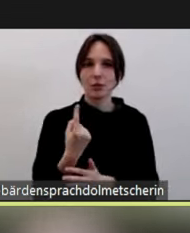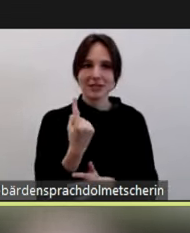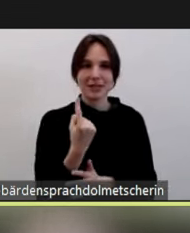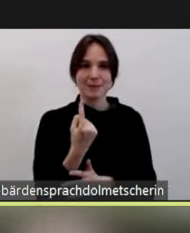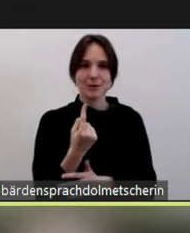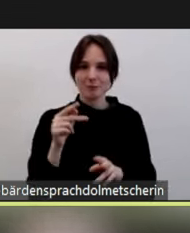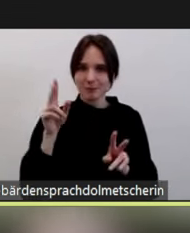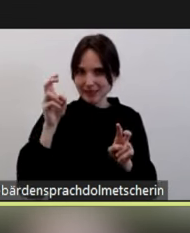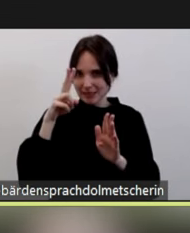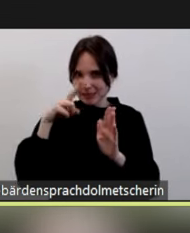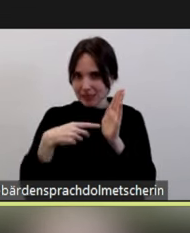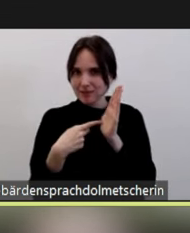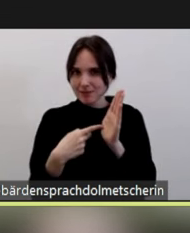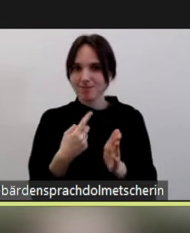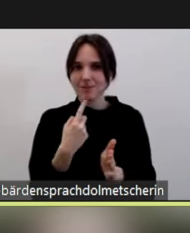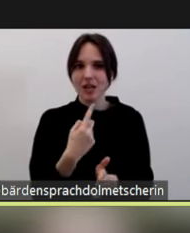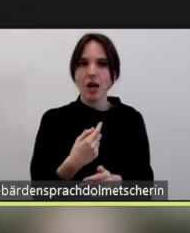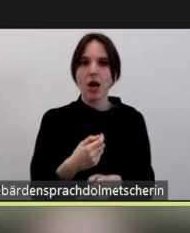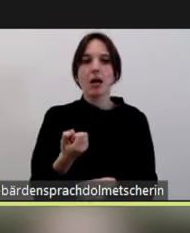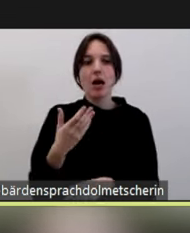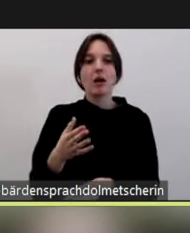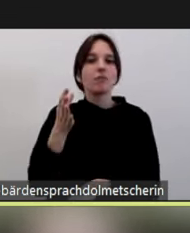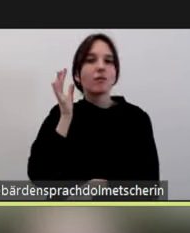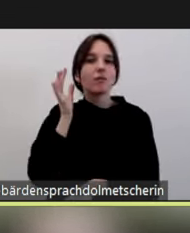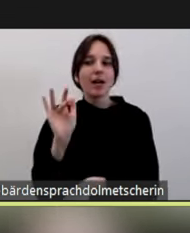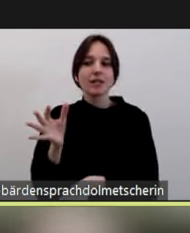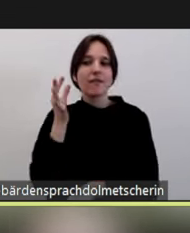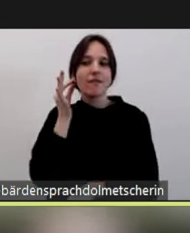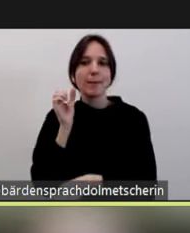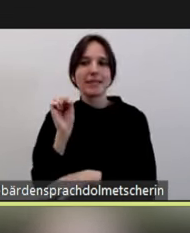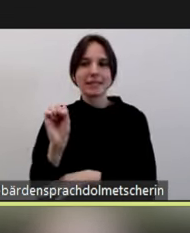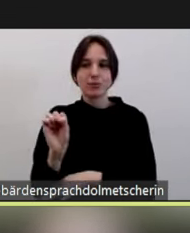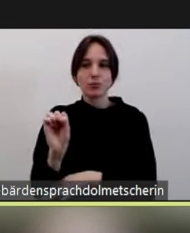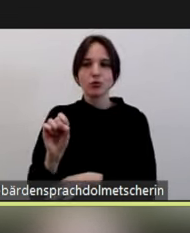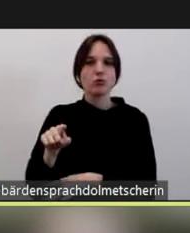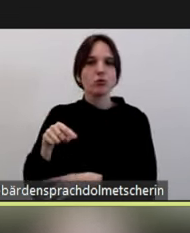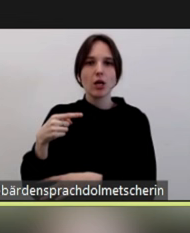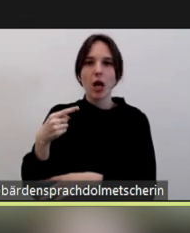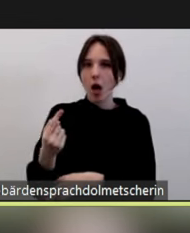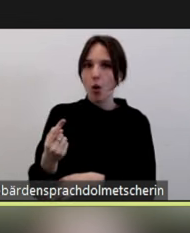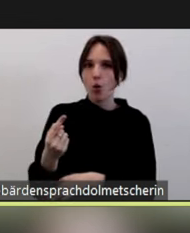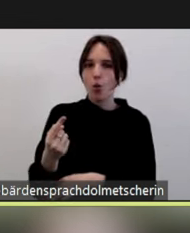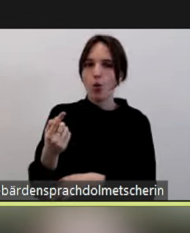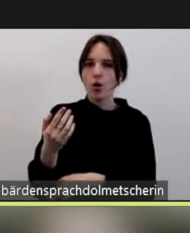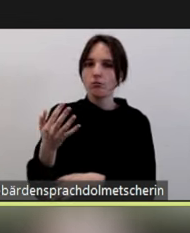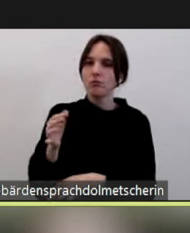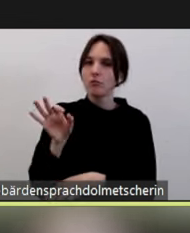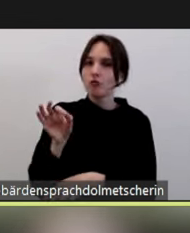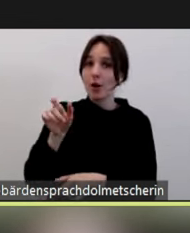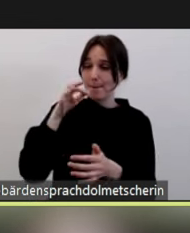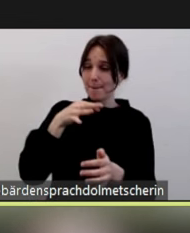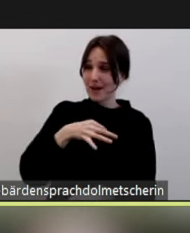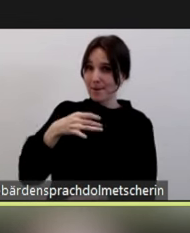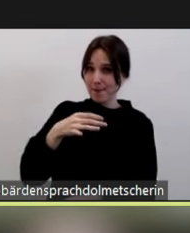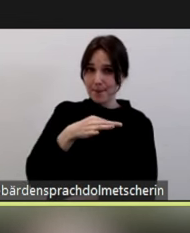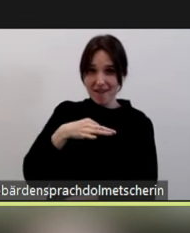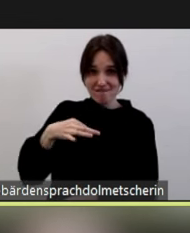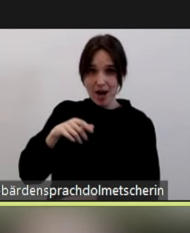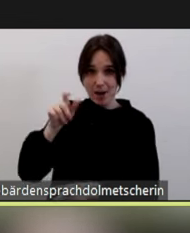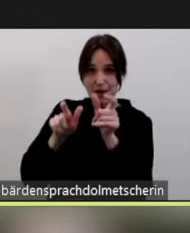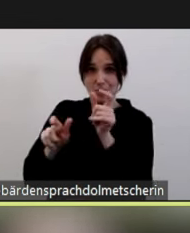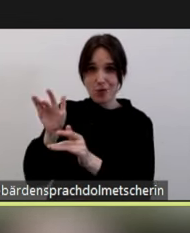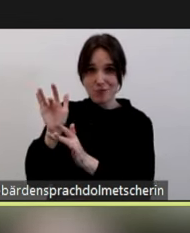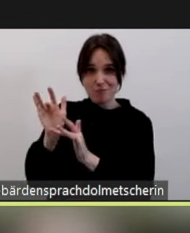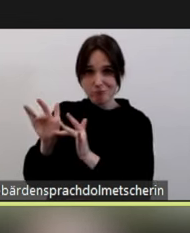ein Problem für einzelne Betroffene sind, aber sehr wohl auch Einfluss und negativen Impact auf